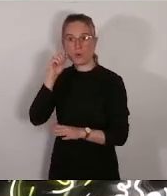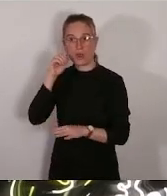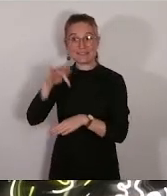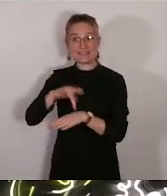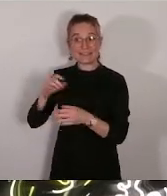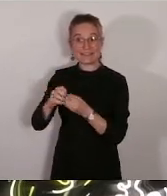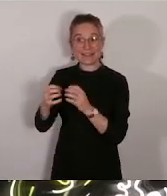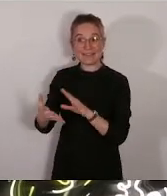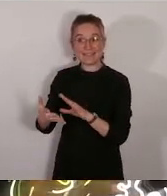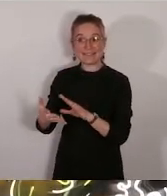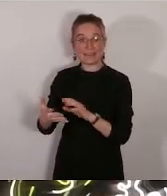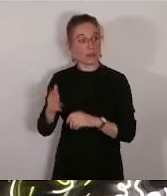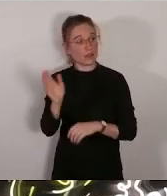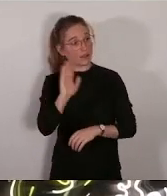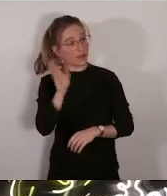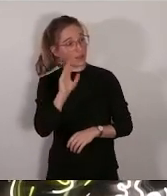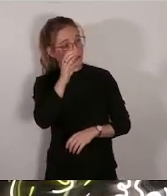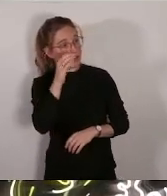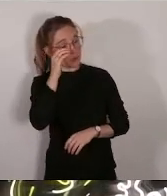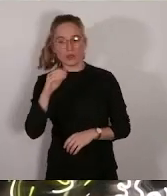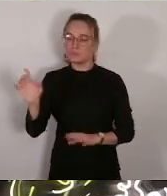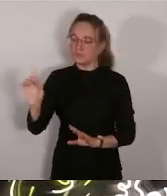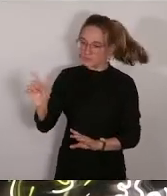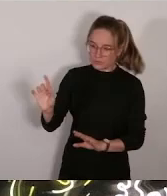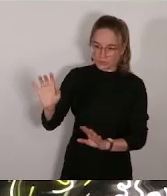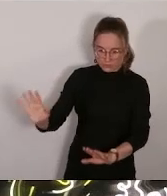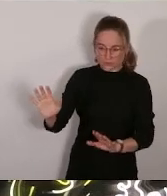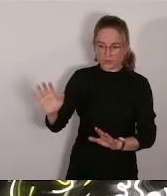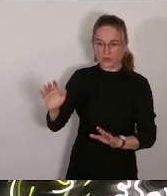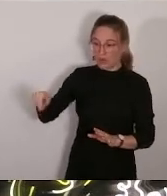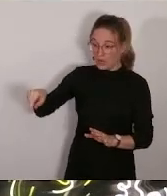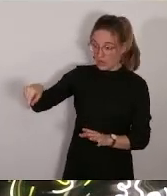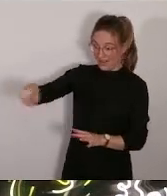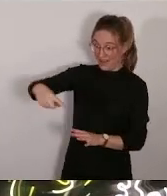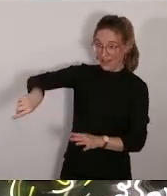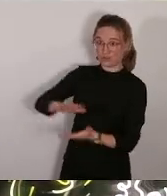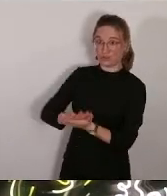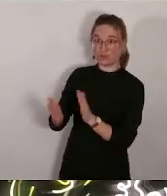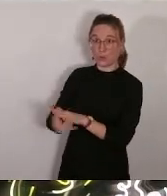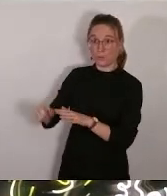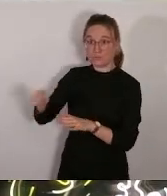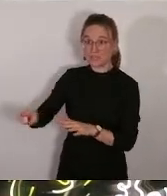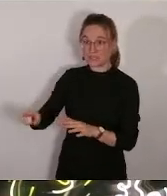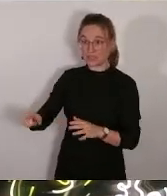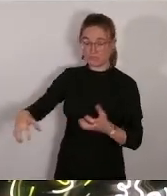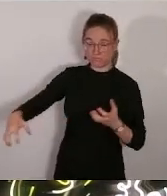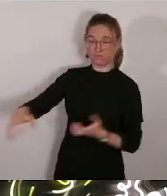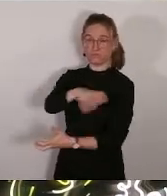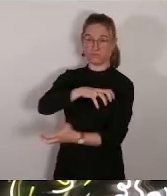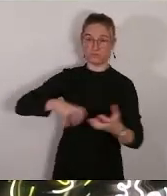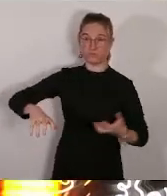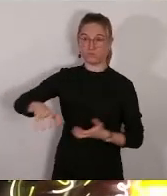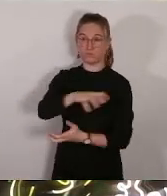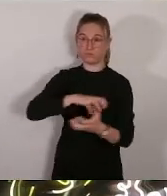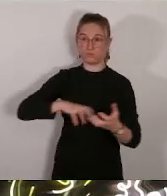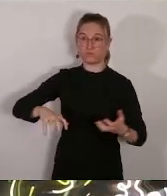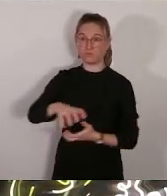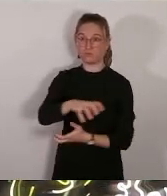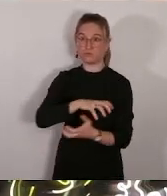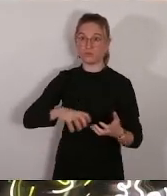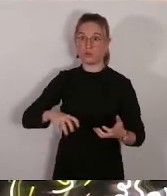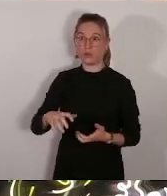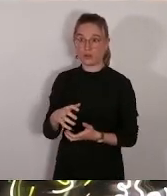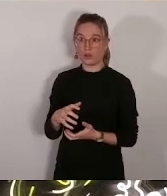on peut lire une manifestation et reporter en raison des révoltes. Dites-en que les gens qui vous préparent vos interventions,